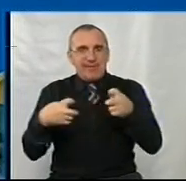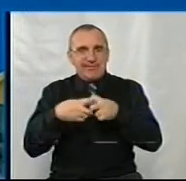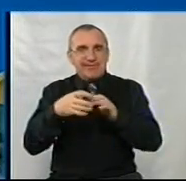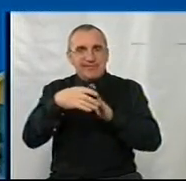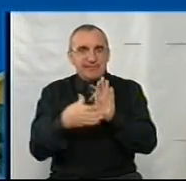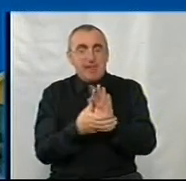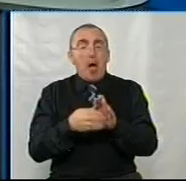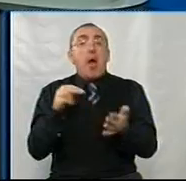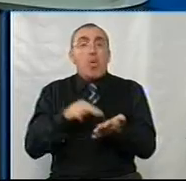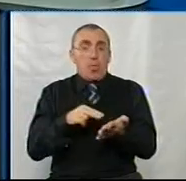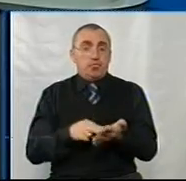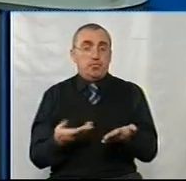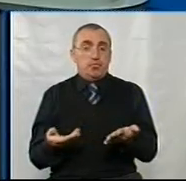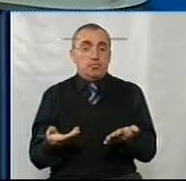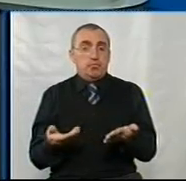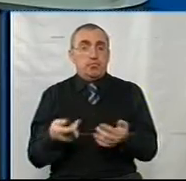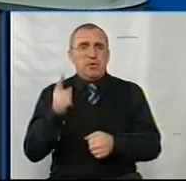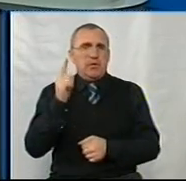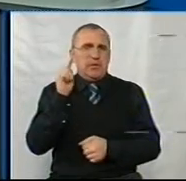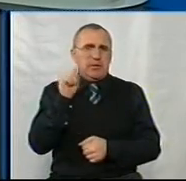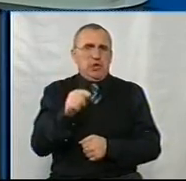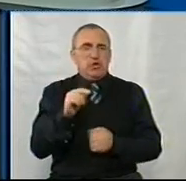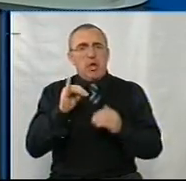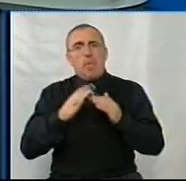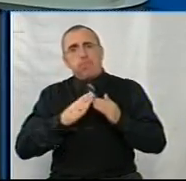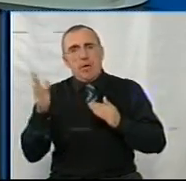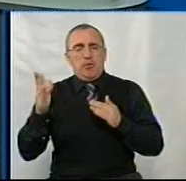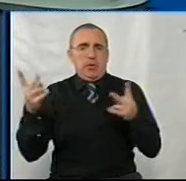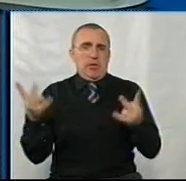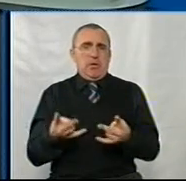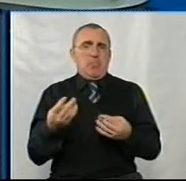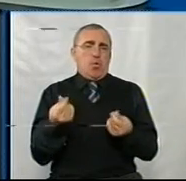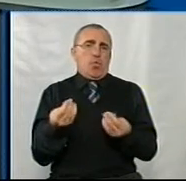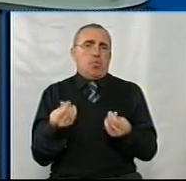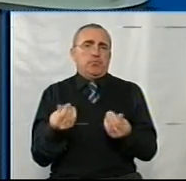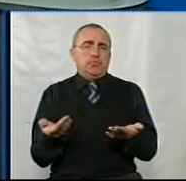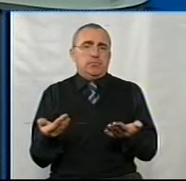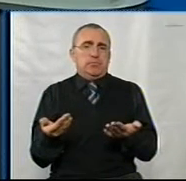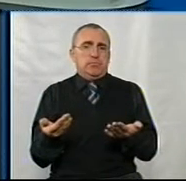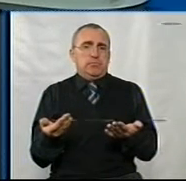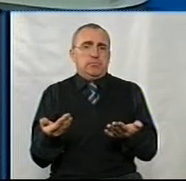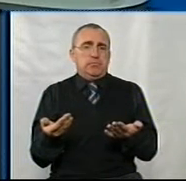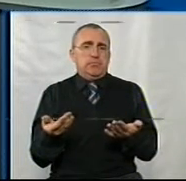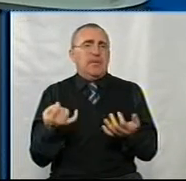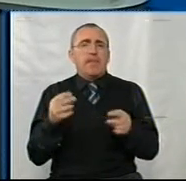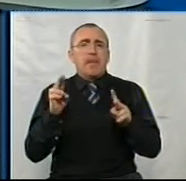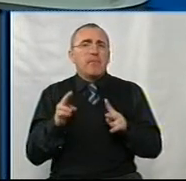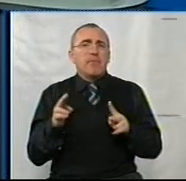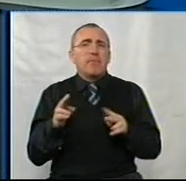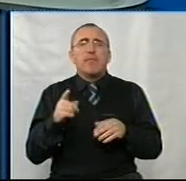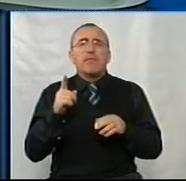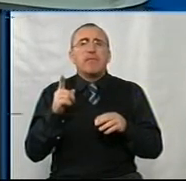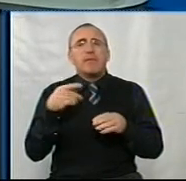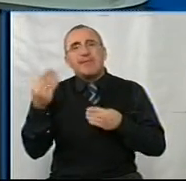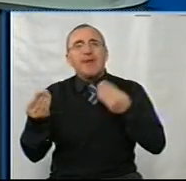галуши коштують тисяча і більше. Треба гроші. Тобі ж, не принципово, щоб те